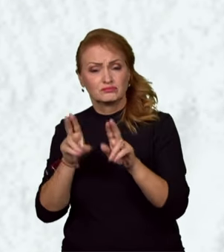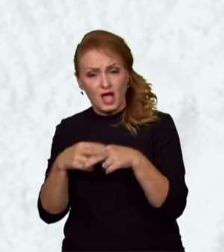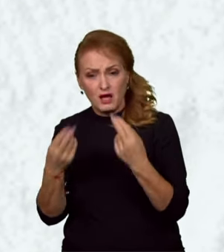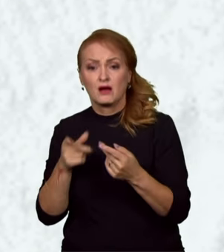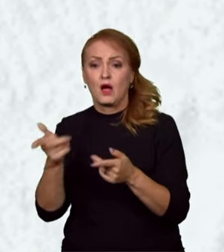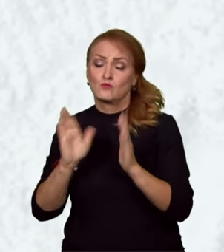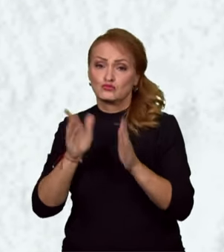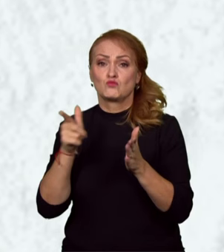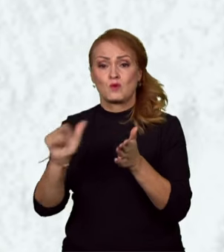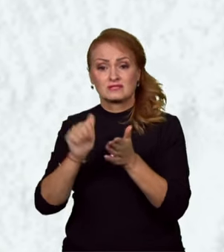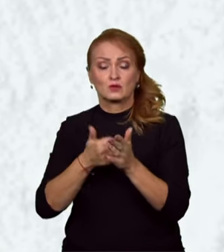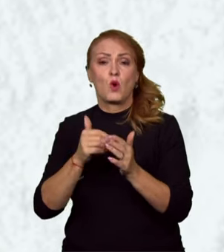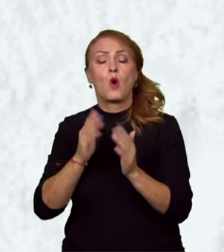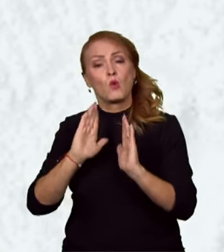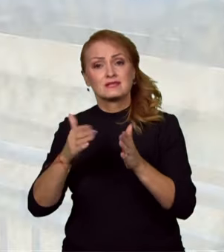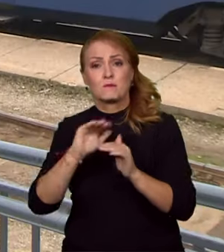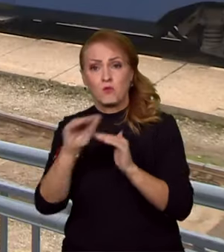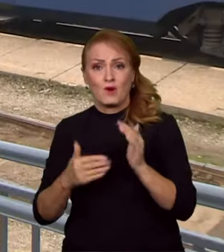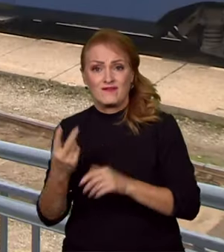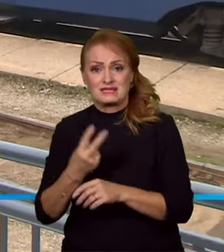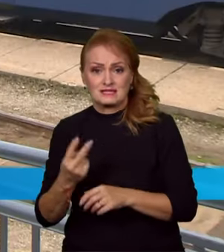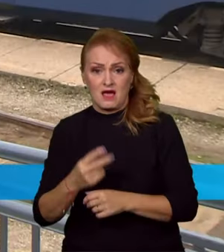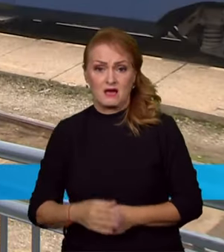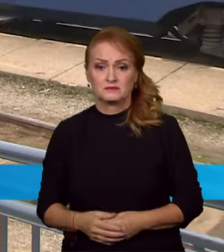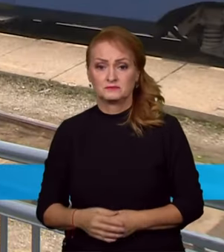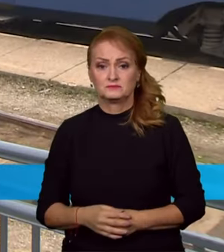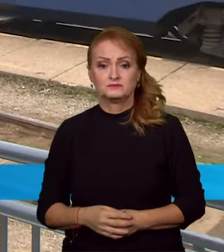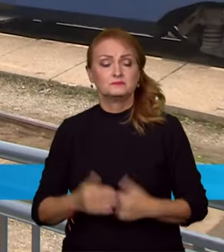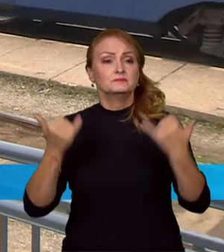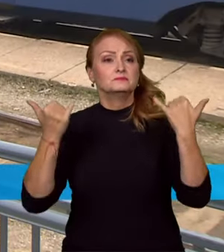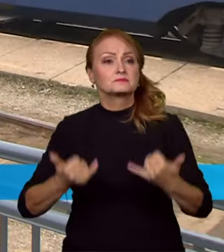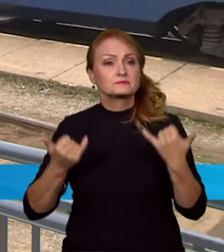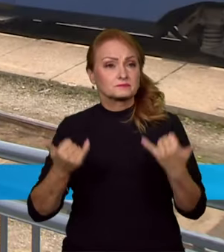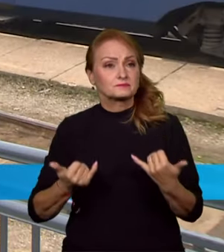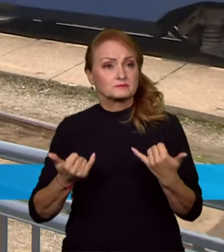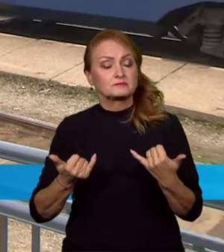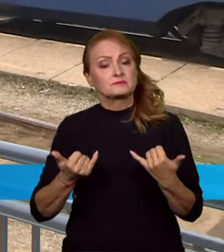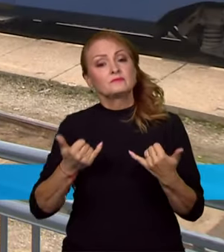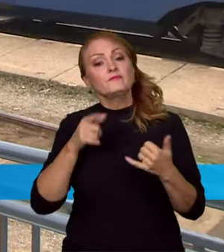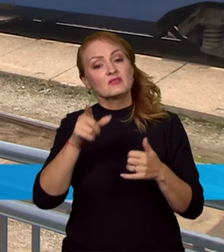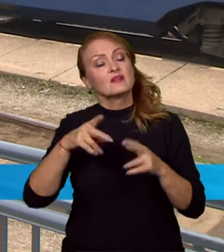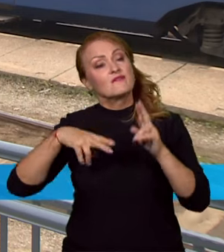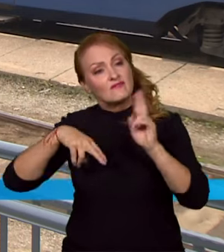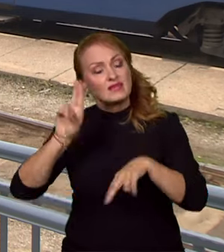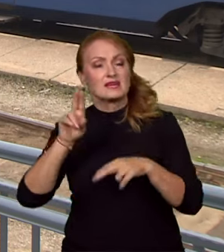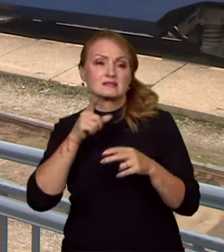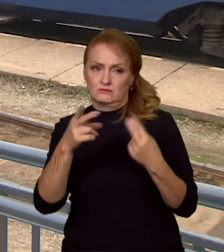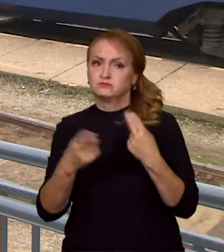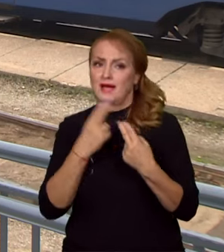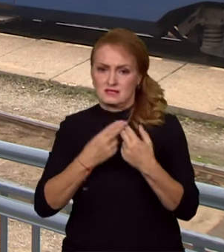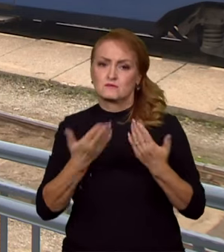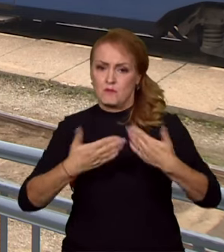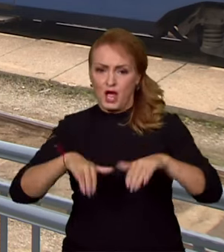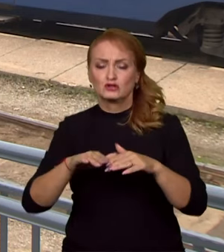přímo ve Zlíně v ulici Podvesná. V současné době se umocnilo zvýšení bezpečnosti formou